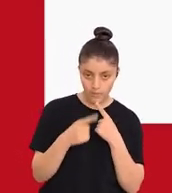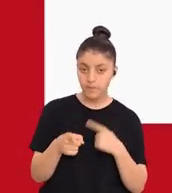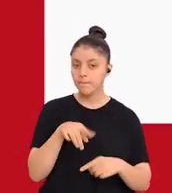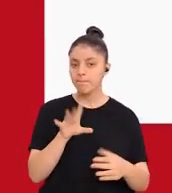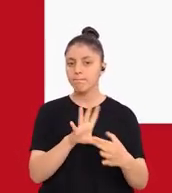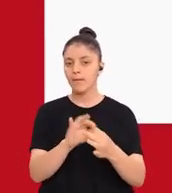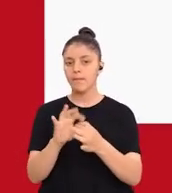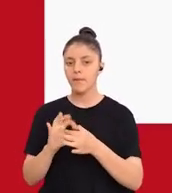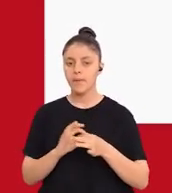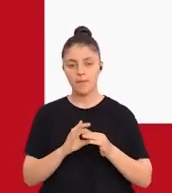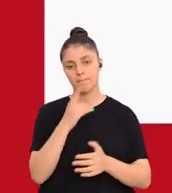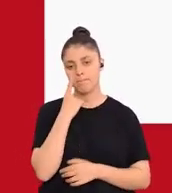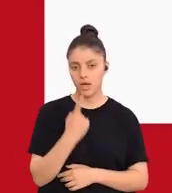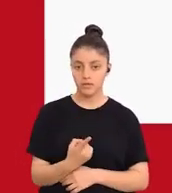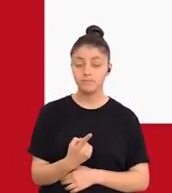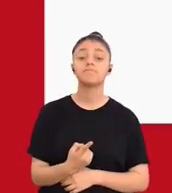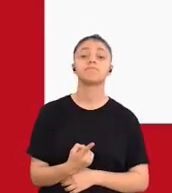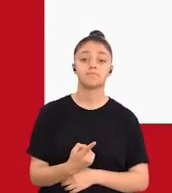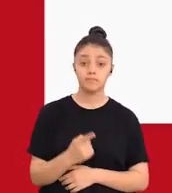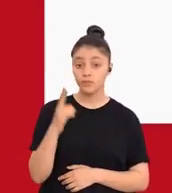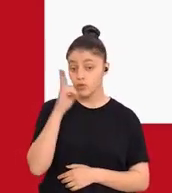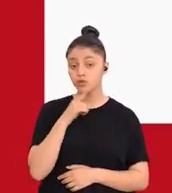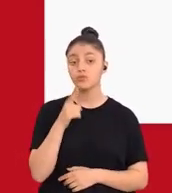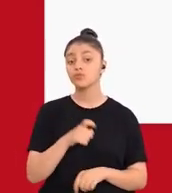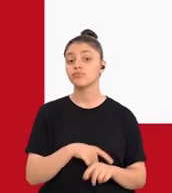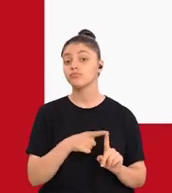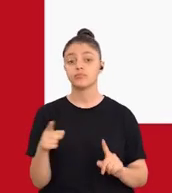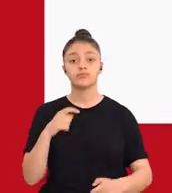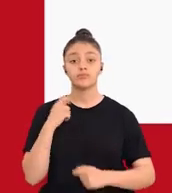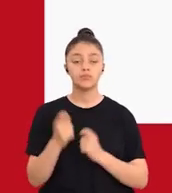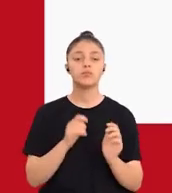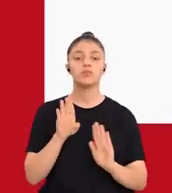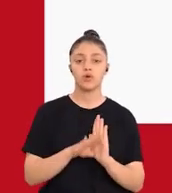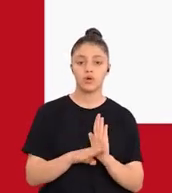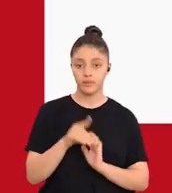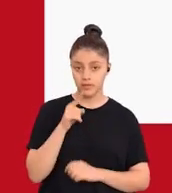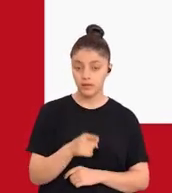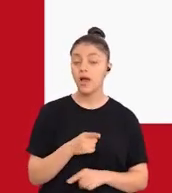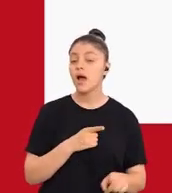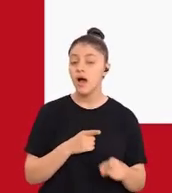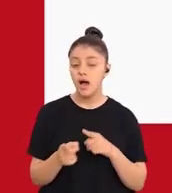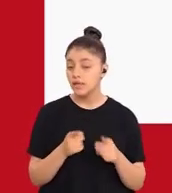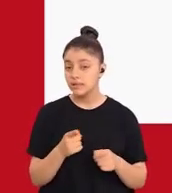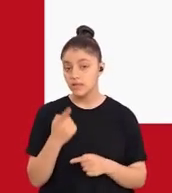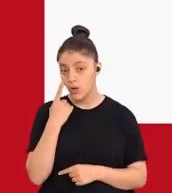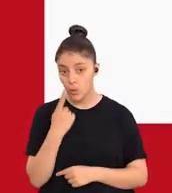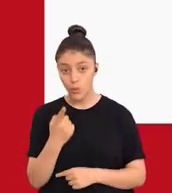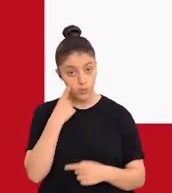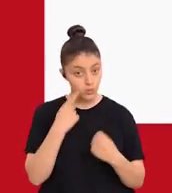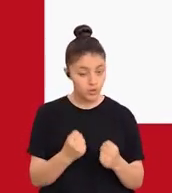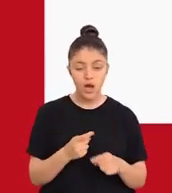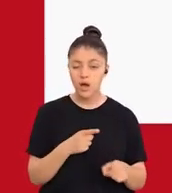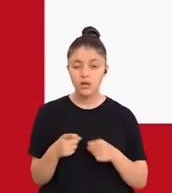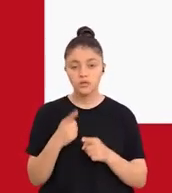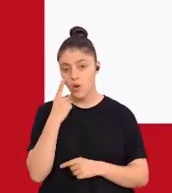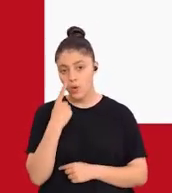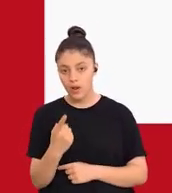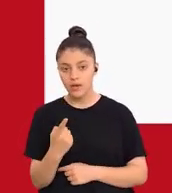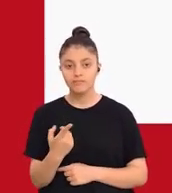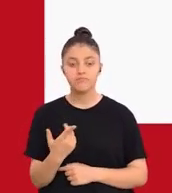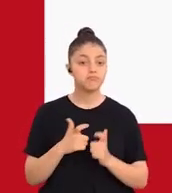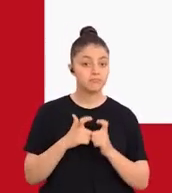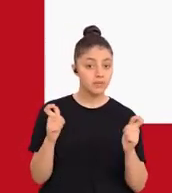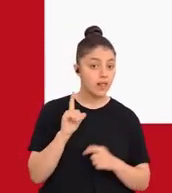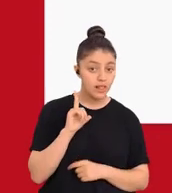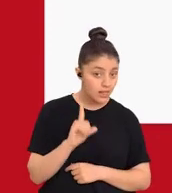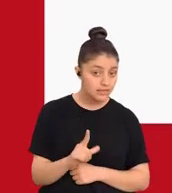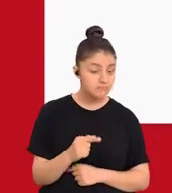aralarındaki ilişkilere bakılır. Ve dolayısıyla bu süreç programın hangi açılardan güçlü, hangi